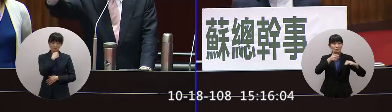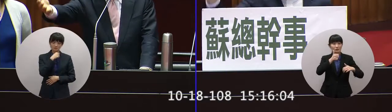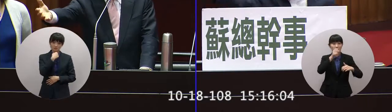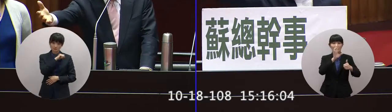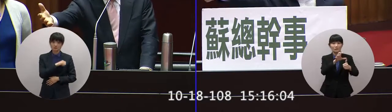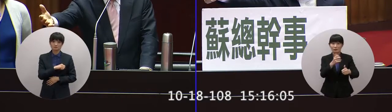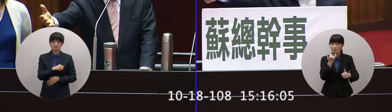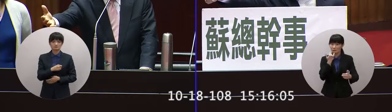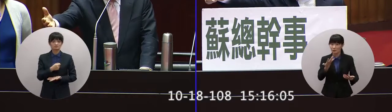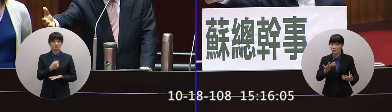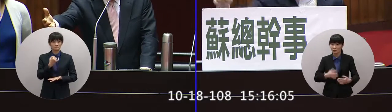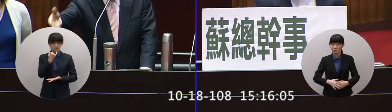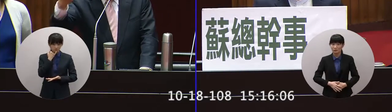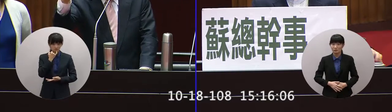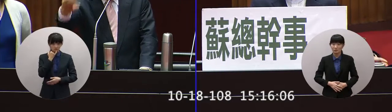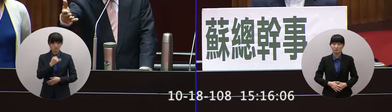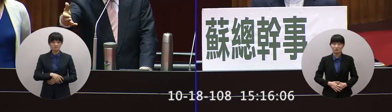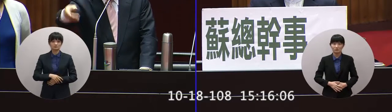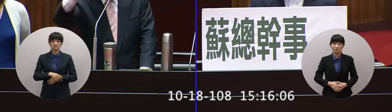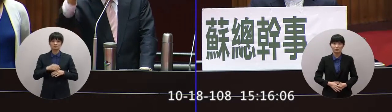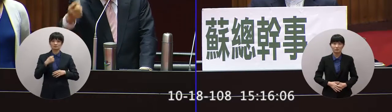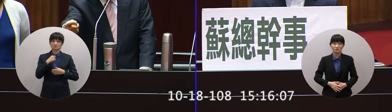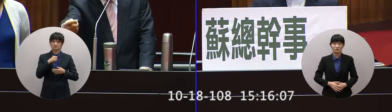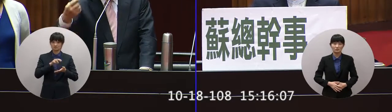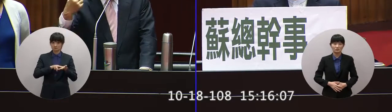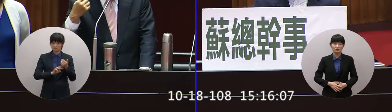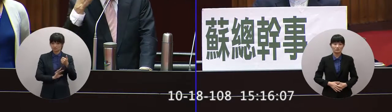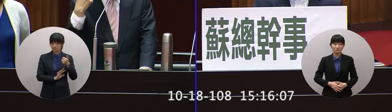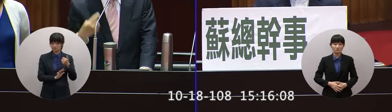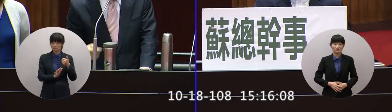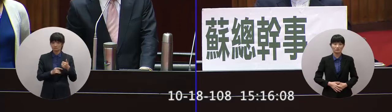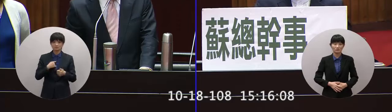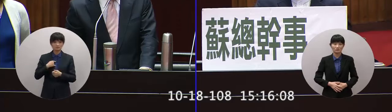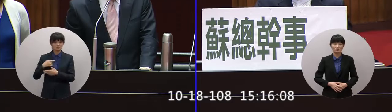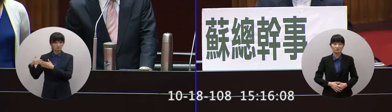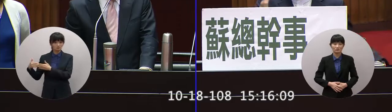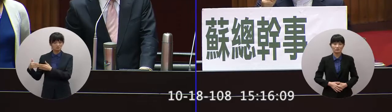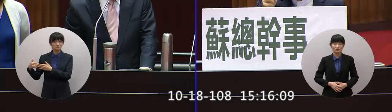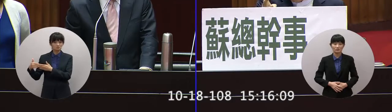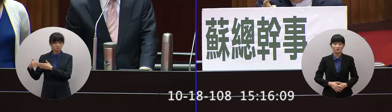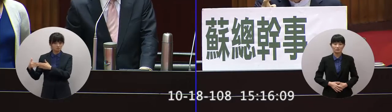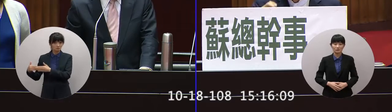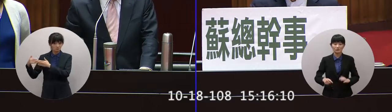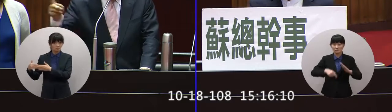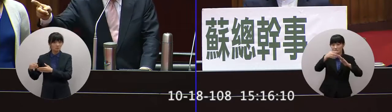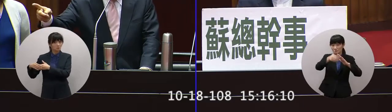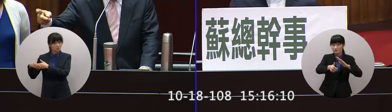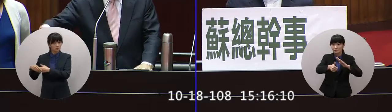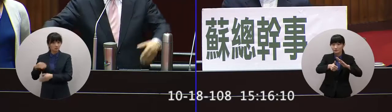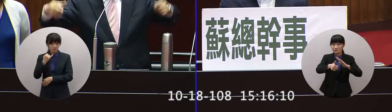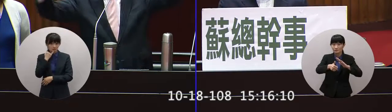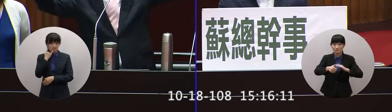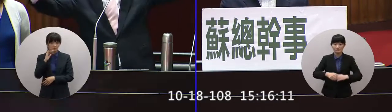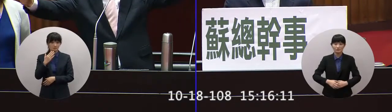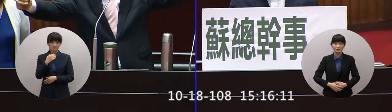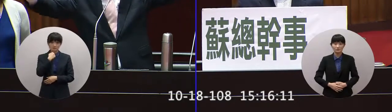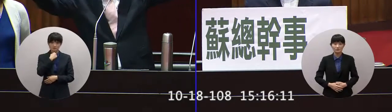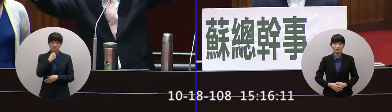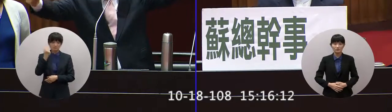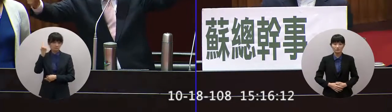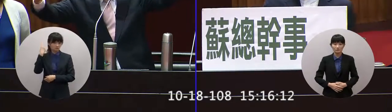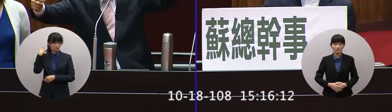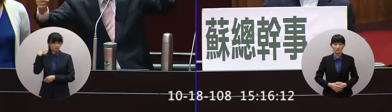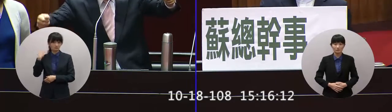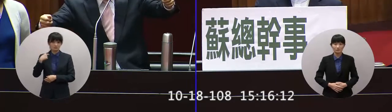員可以替中國講話啊中國可以替台灣講一句話嗎來選長前幾天一個台灣